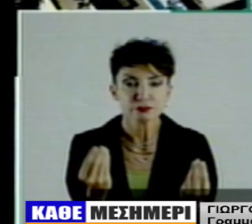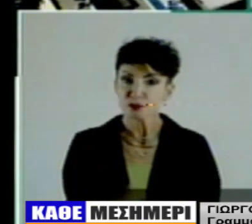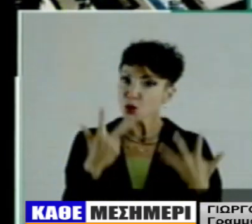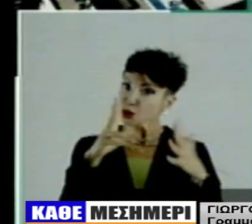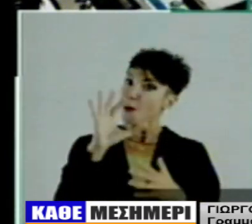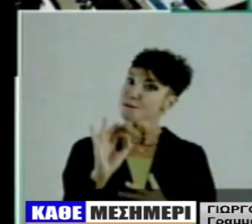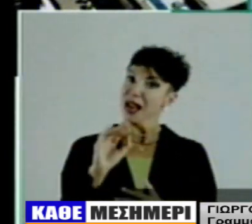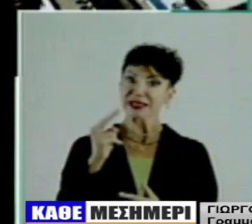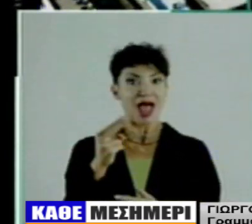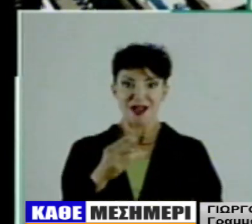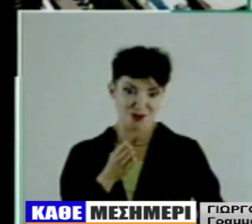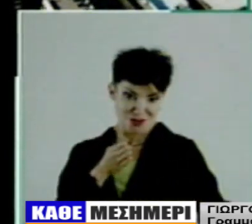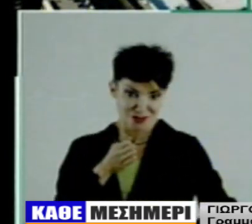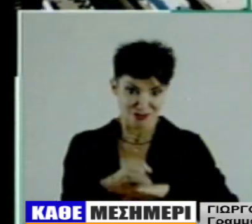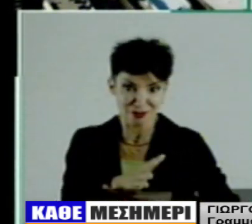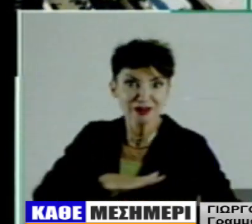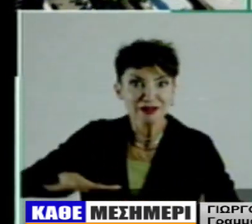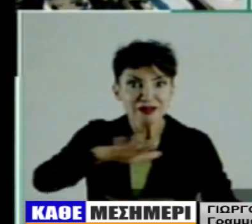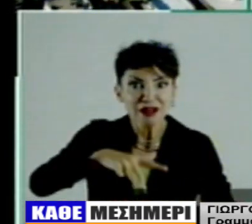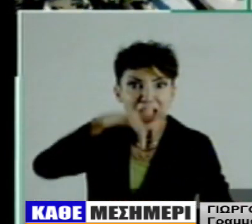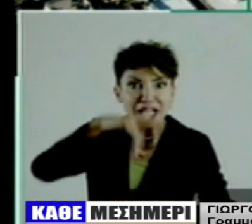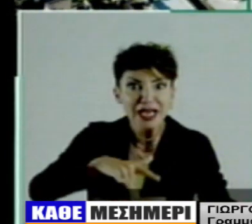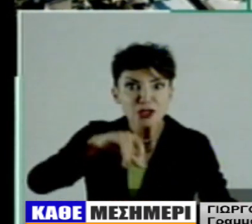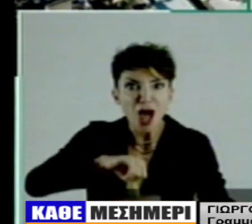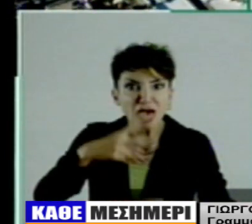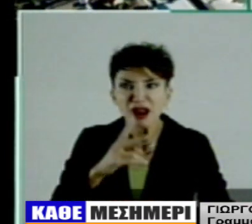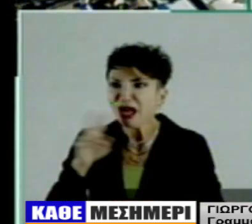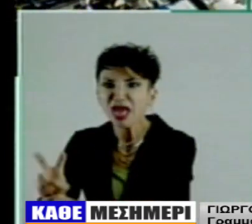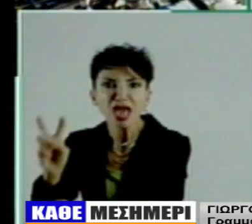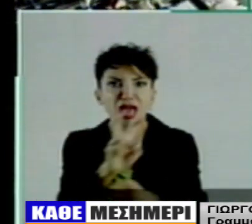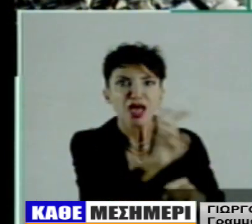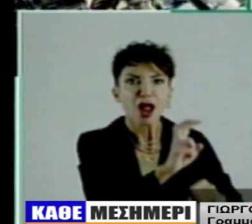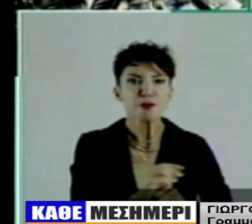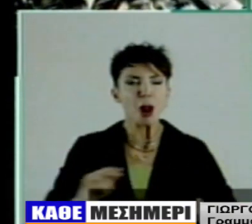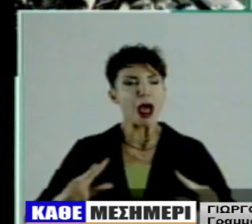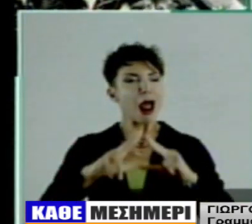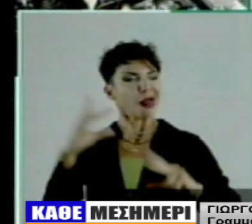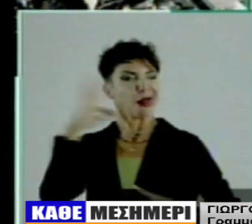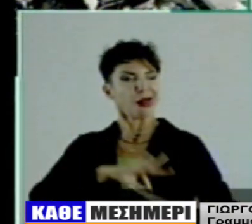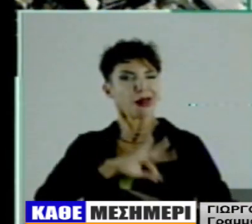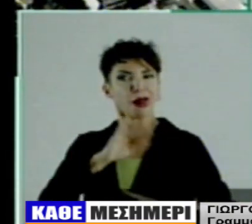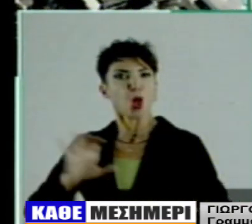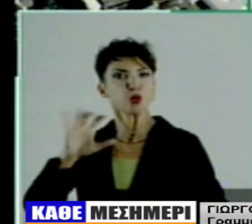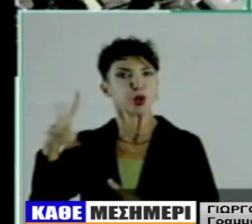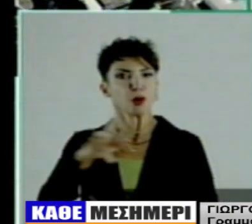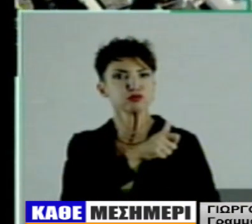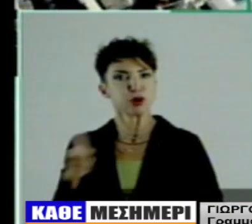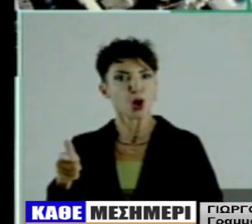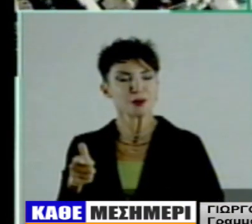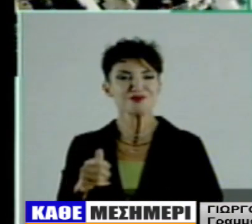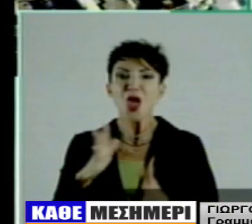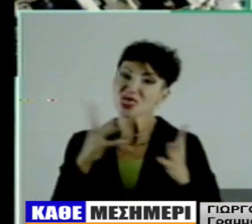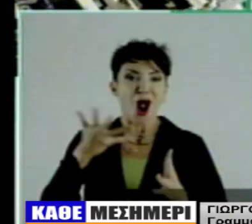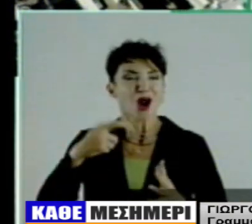διαμορφώνεται από το Ευρωπαϊκό Κοινοβούλιο και θα πρέπει πραγματικά να ενημερωθούν οι πολίτες το πόσο σημαντικό είναι να στηριχθούν οι